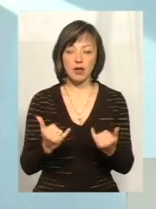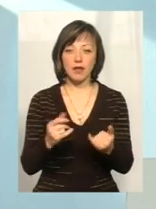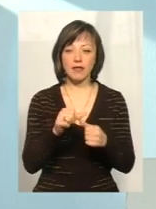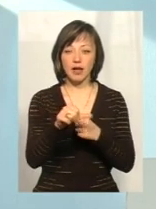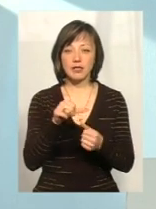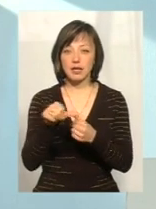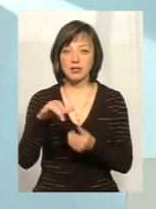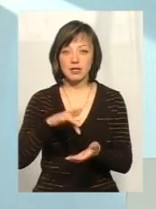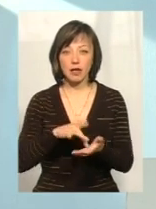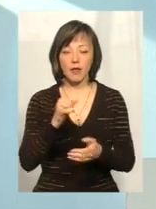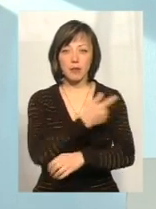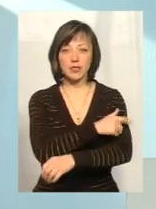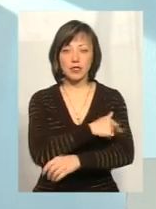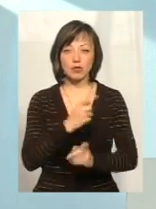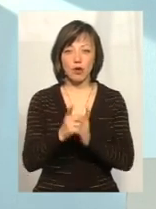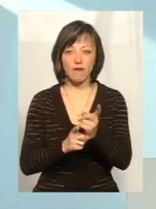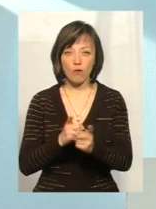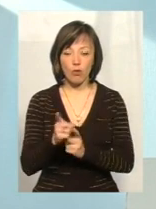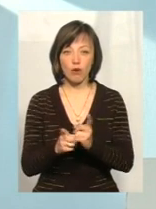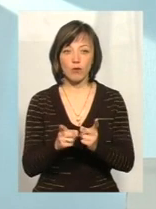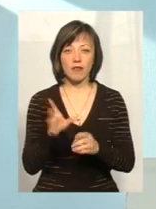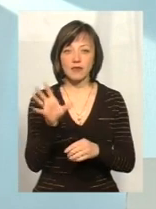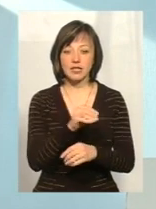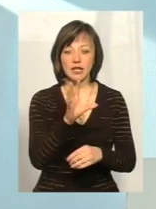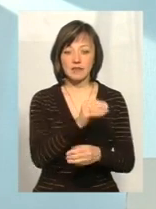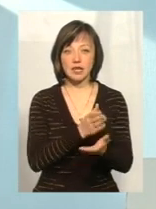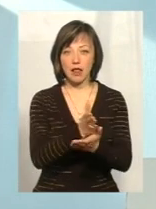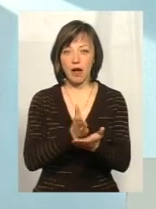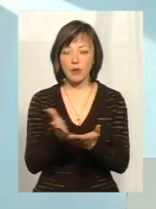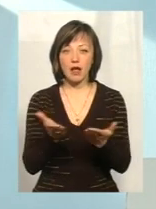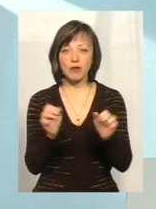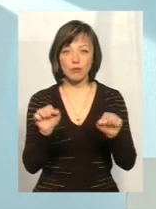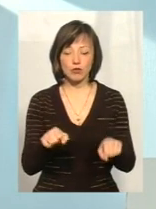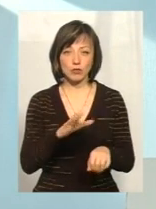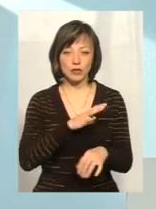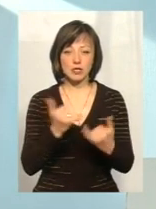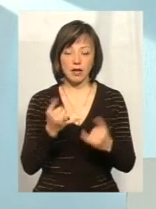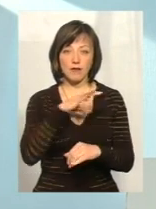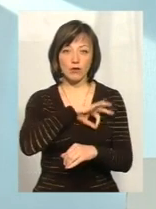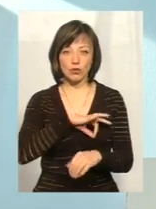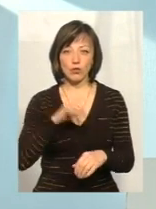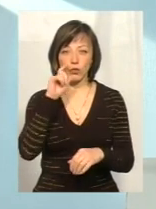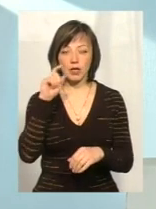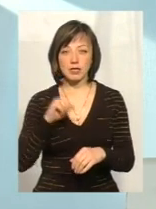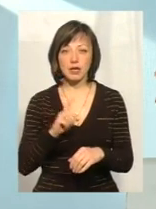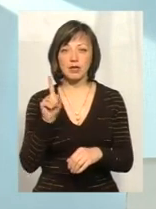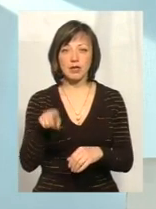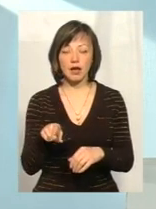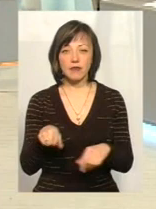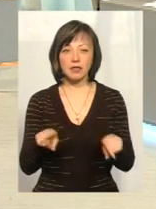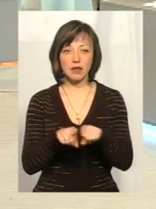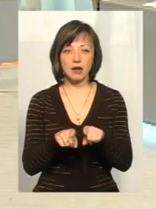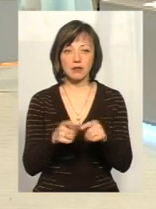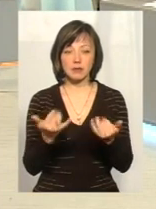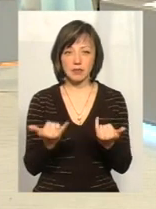децентралізацію, і на медичну реформу, на всі напрямки, які тільки не можуть бути, зараз використовуються в Україні. навіть, так, ми